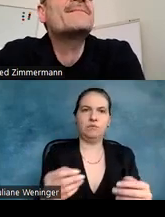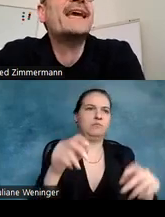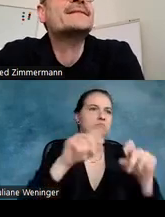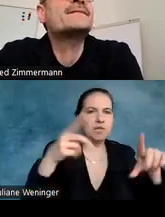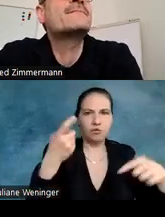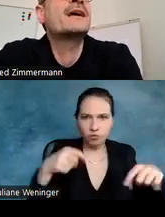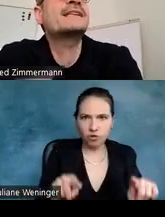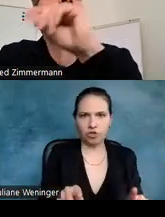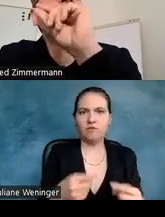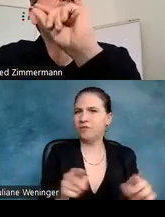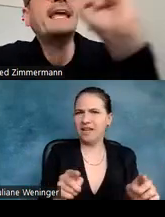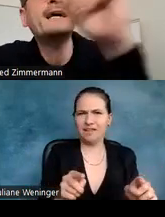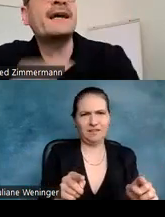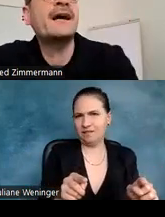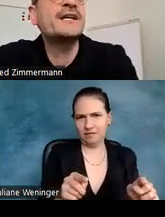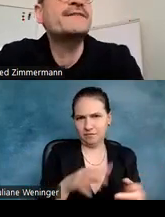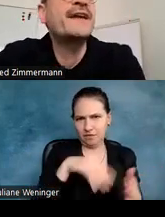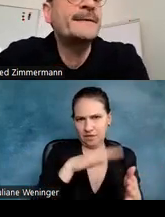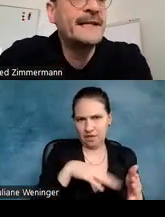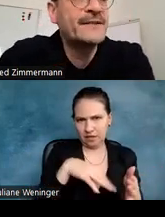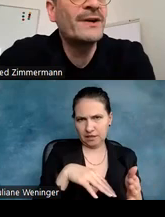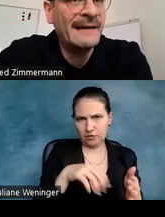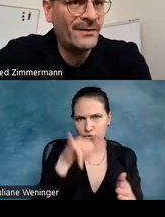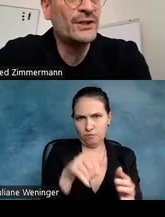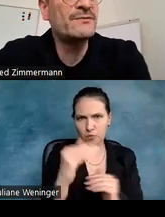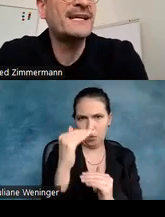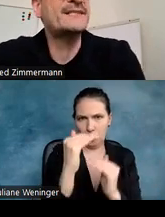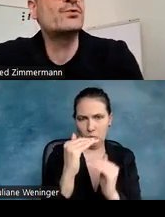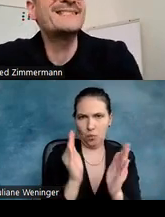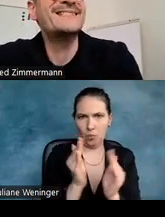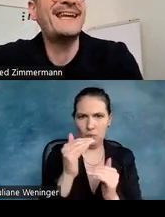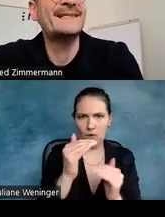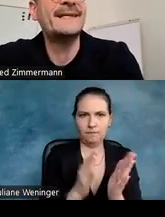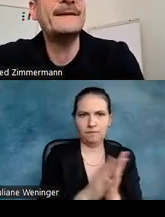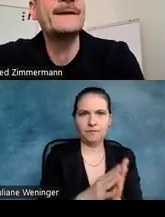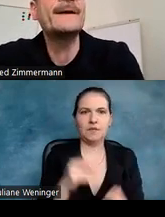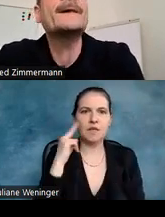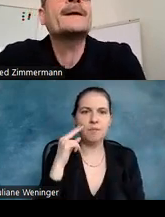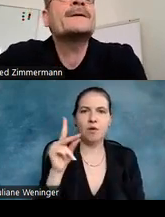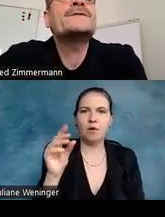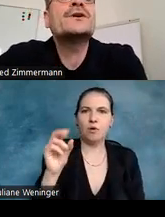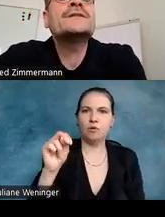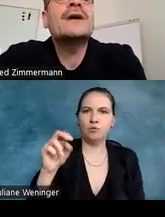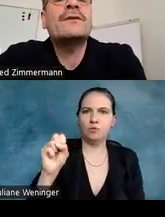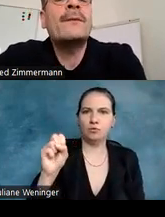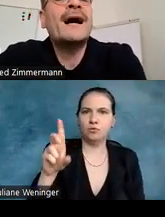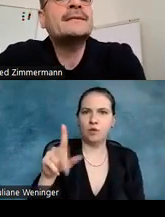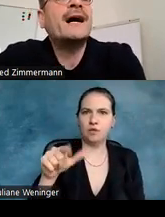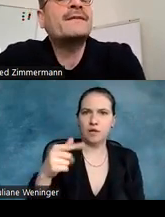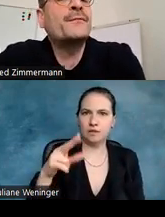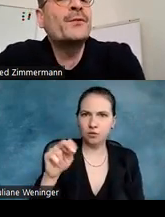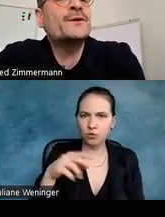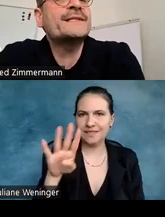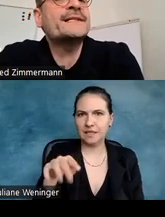diesen Texten, die nochmal kleiner dargestellt werden, den sogenannten Konsultationstexten, sollen sogar nur